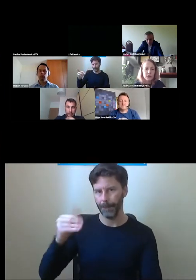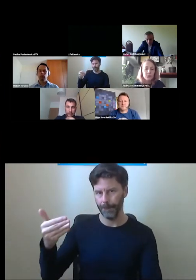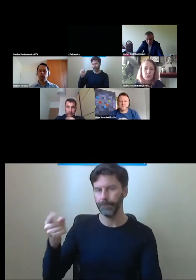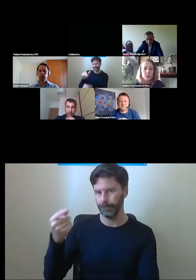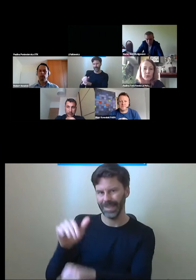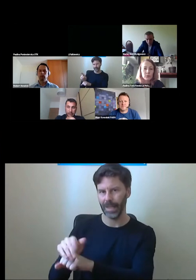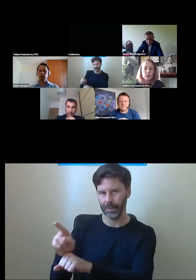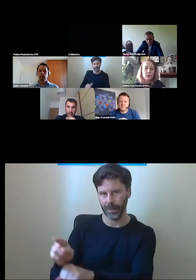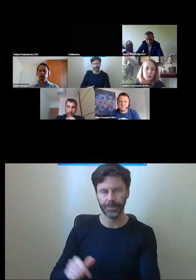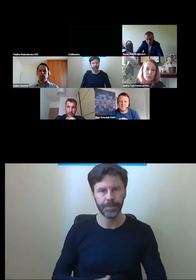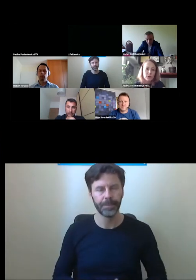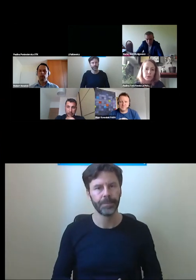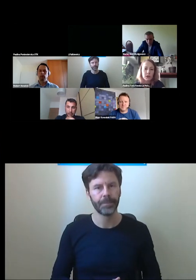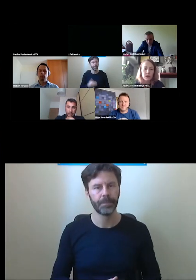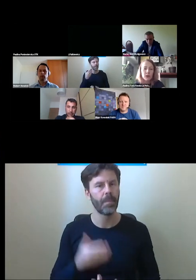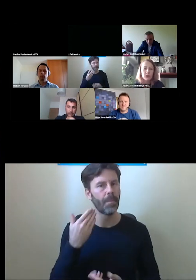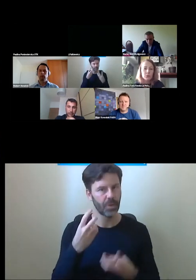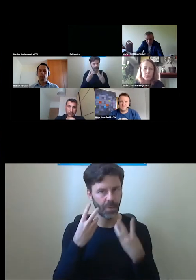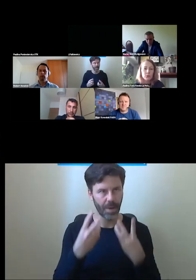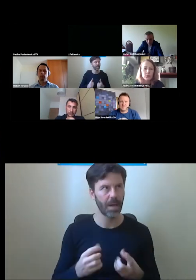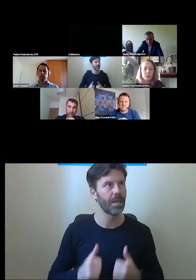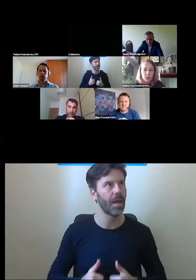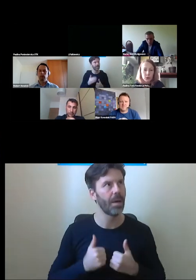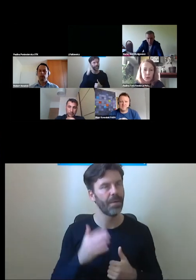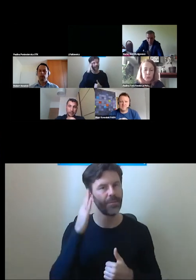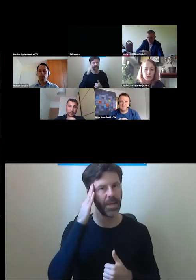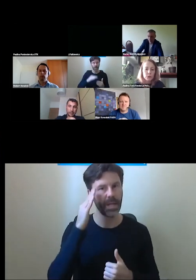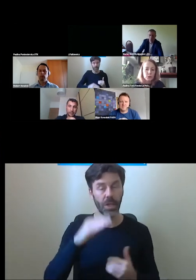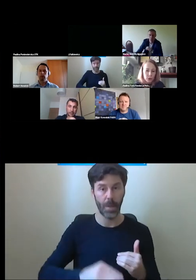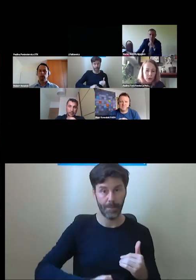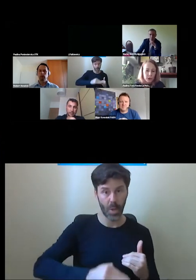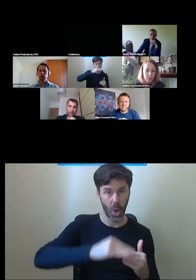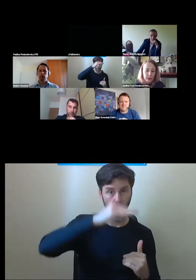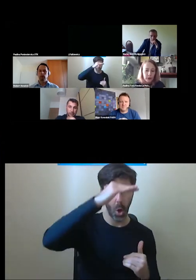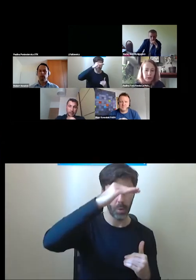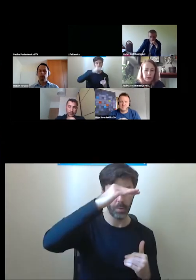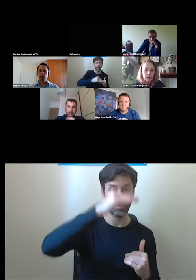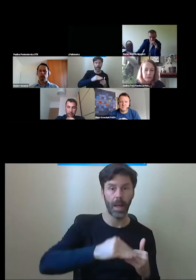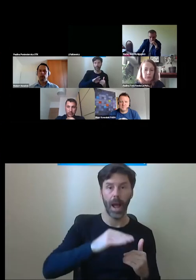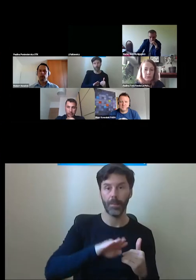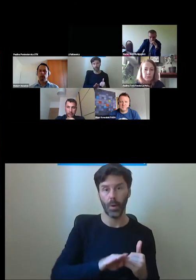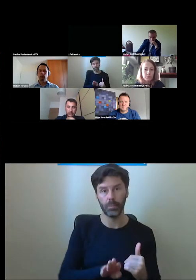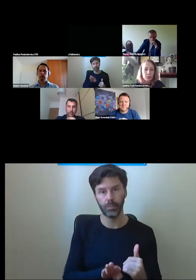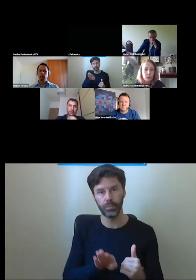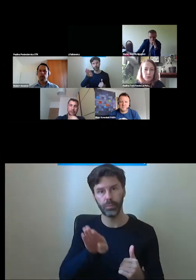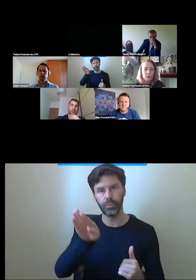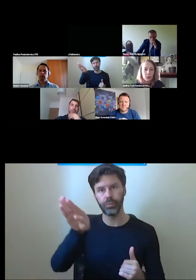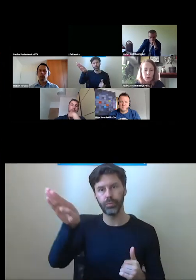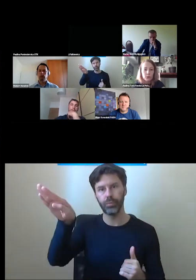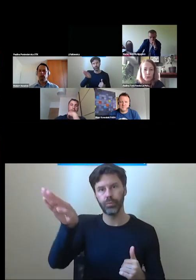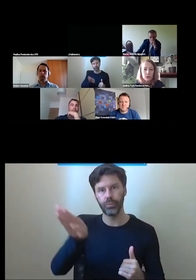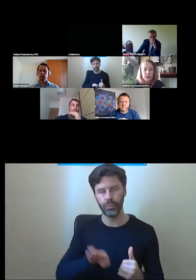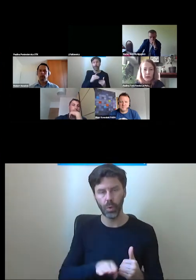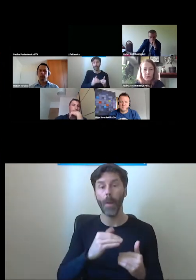ważne jest, żebyśmy rozróżnili sobie podnośniki pionowe i podnośniki ukośne. Podnośnik